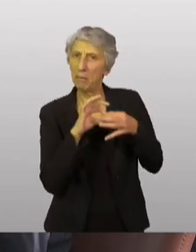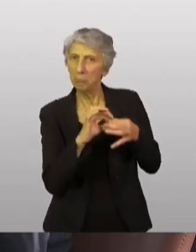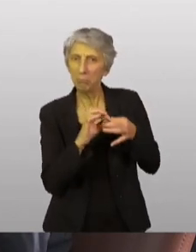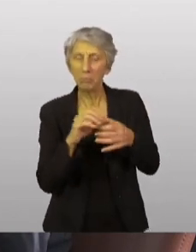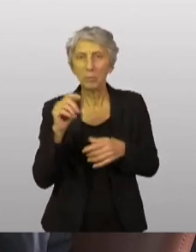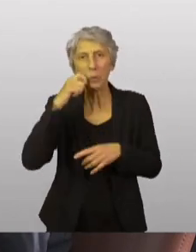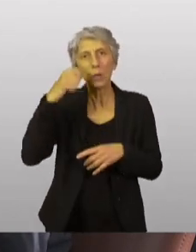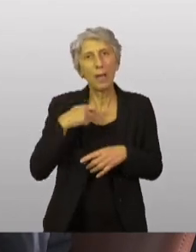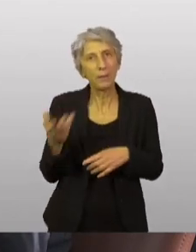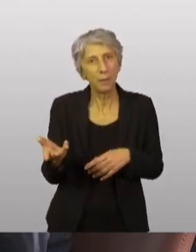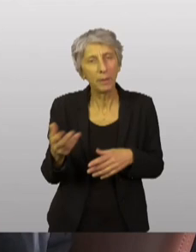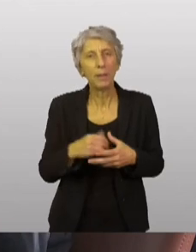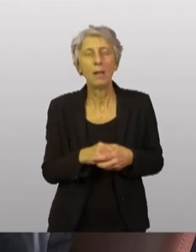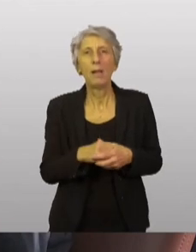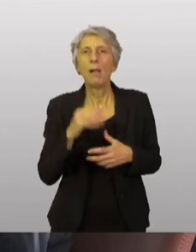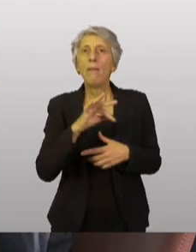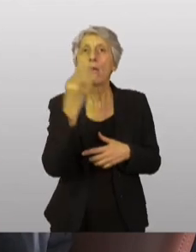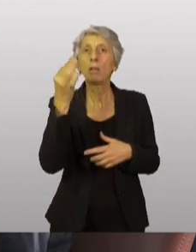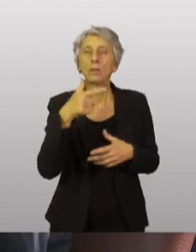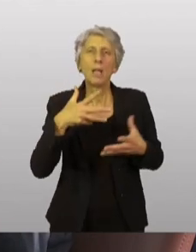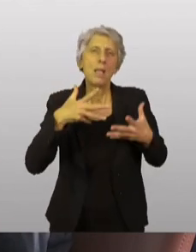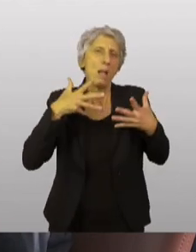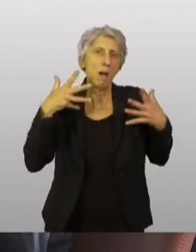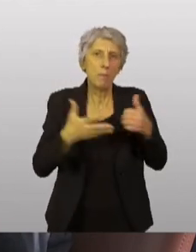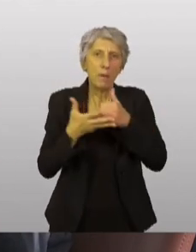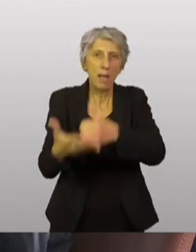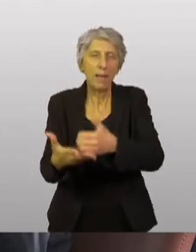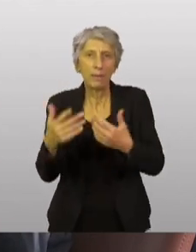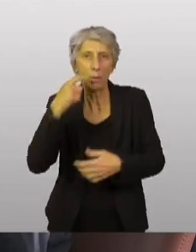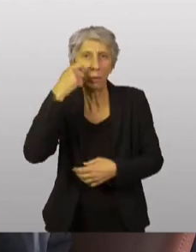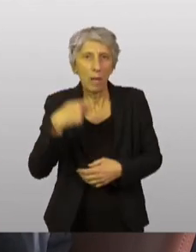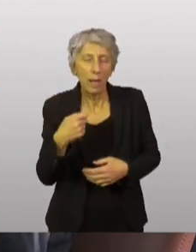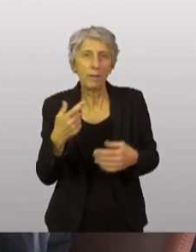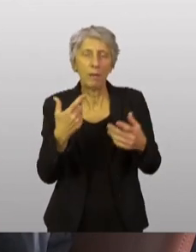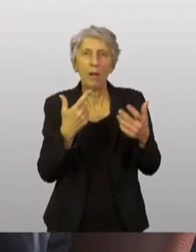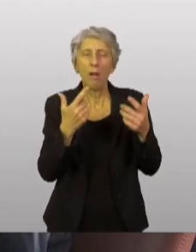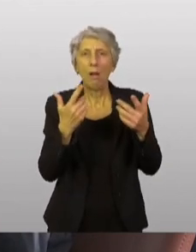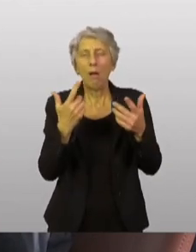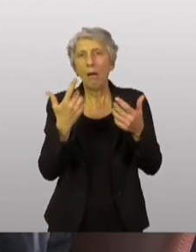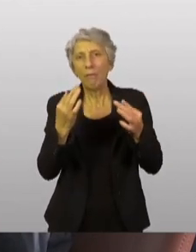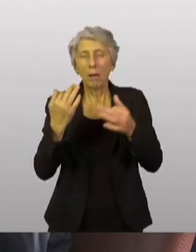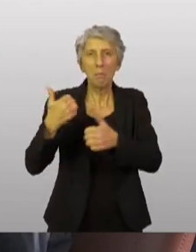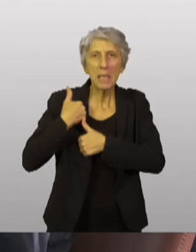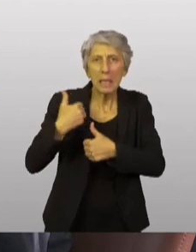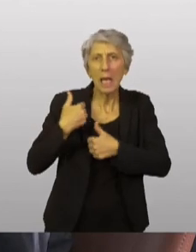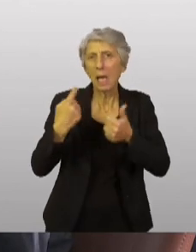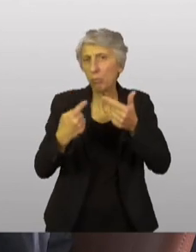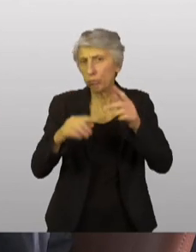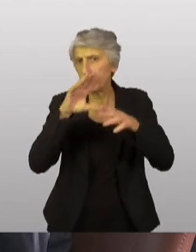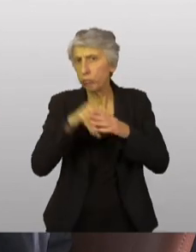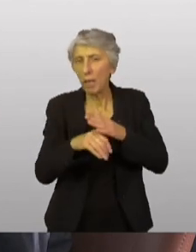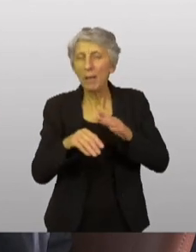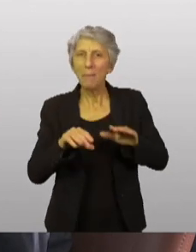'Ukraine. La France a énormément aidé l'Ukraine et militairement aussi. Mais il arrive